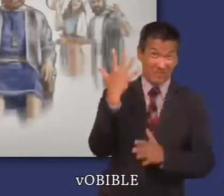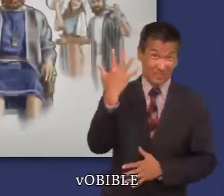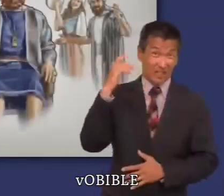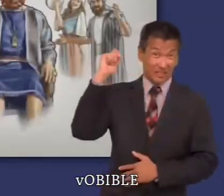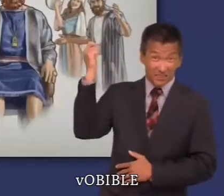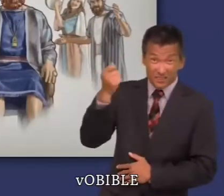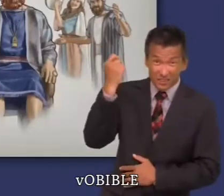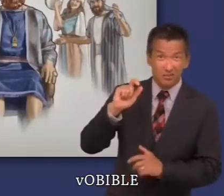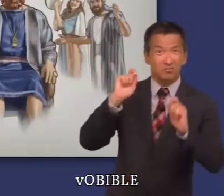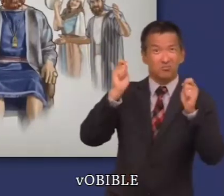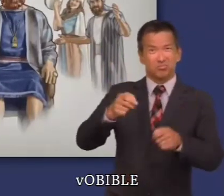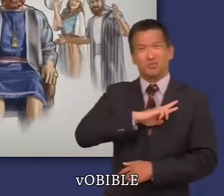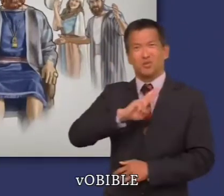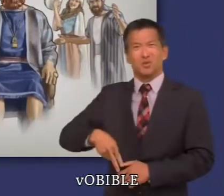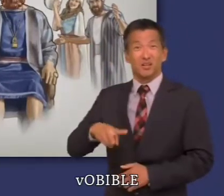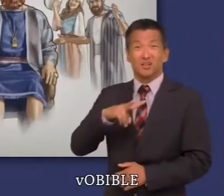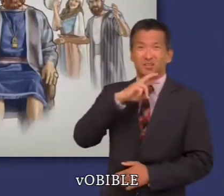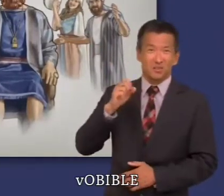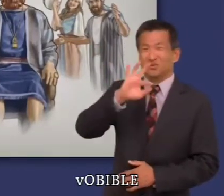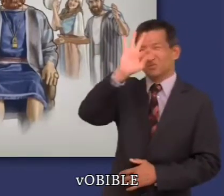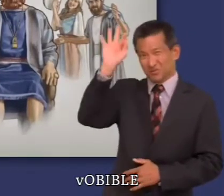peuple fait de David le roi de toute Israël.